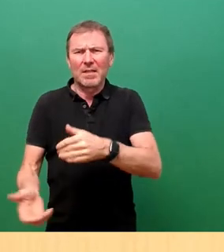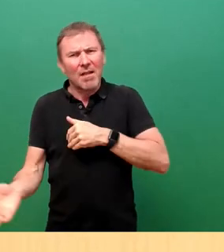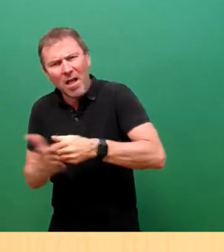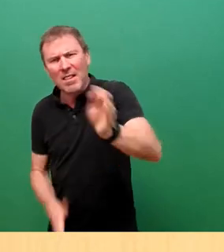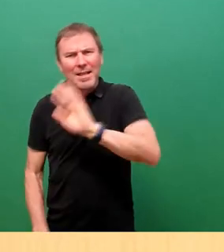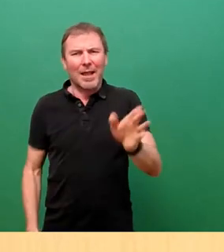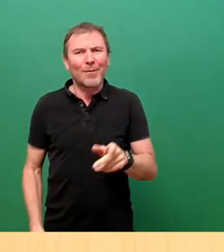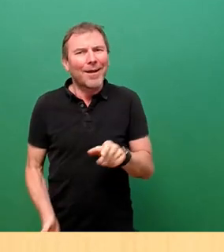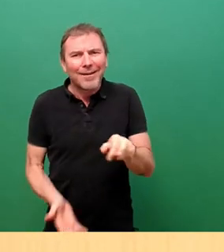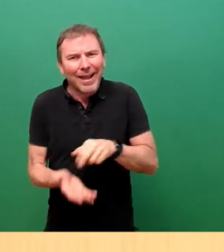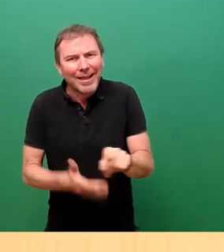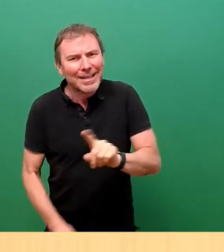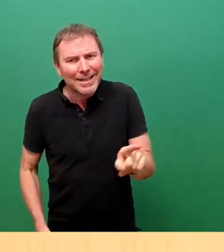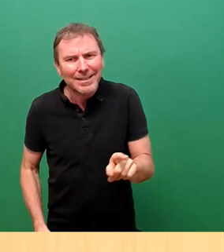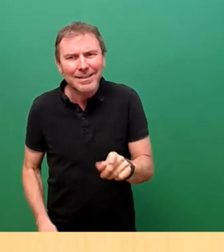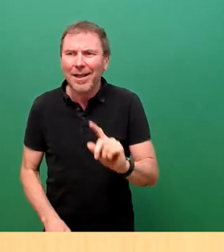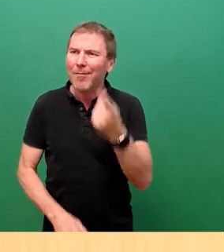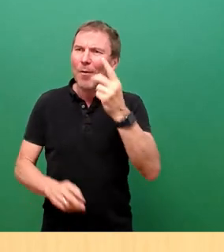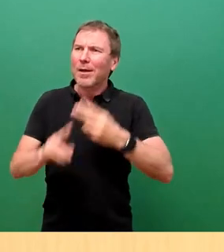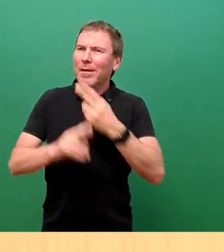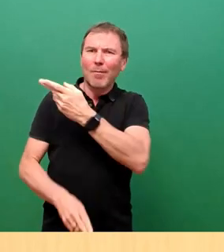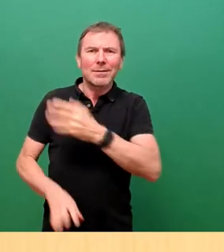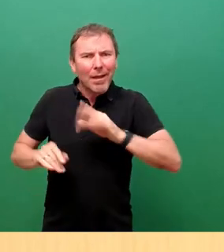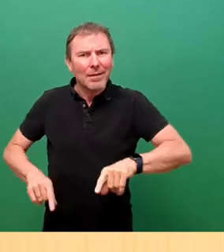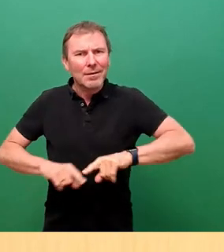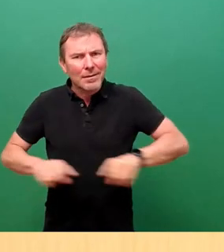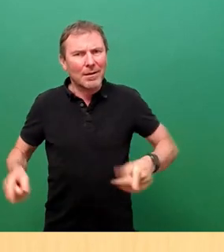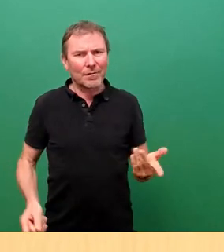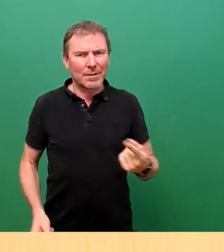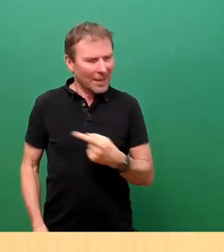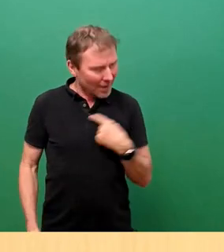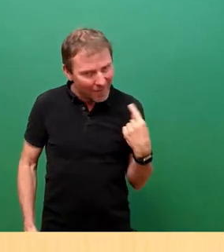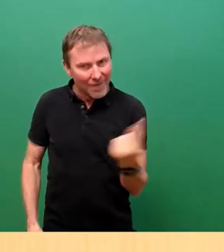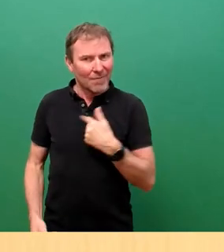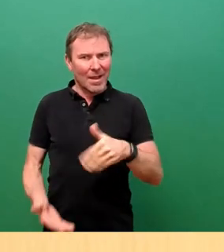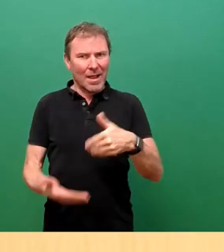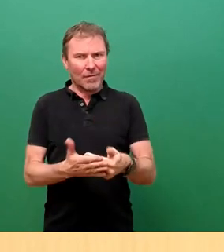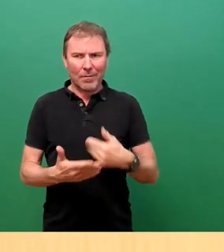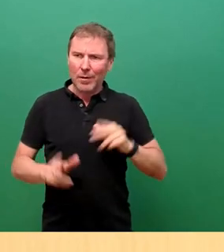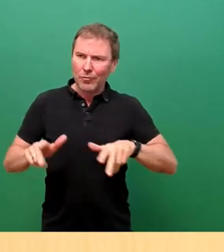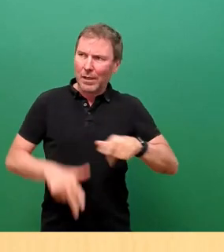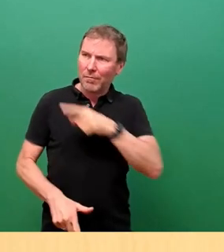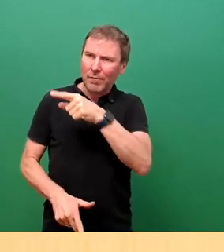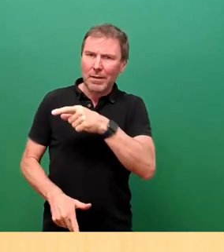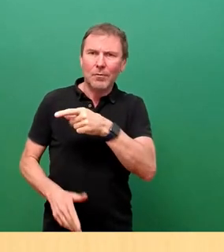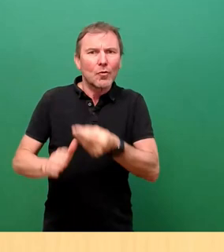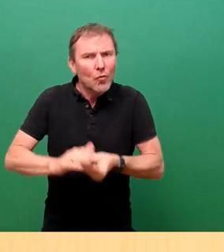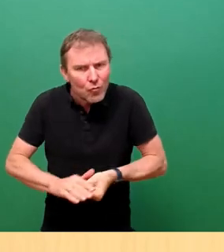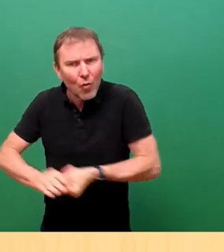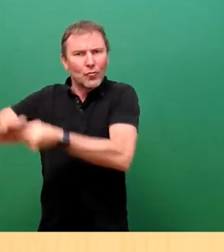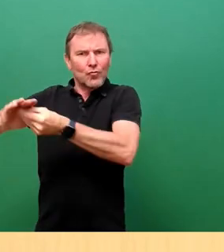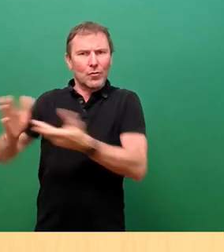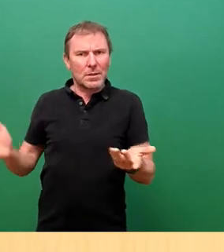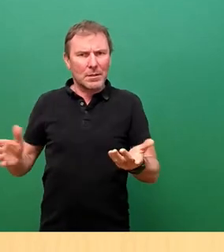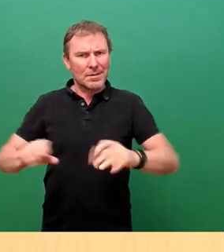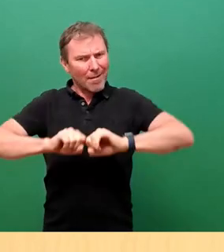nicht. Das soll er nicht und das darf er auch nicht. Im Gegenteil. Wir haben die Aufgabe, unsere Stadtverwaltung den Rücken zu stärken. Das muss man klipp und klar